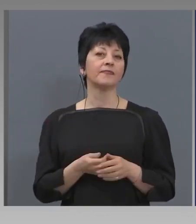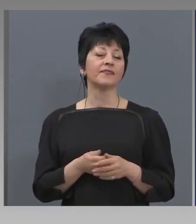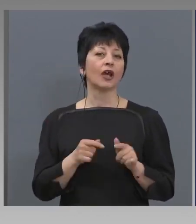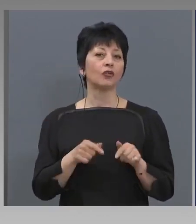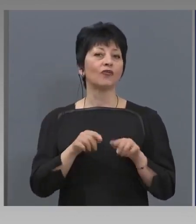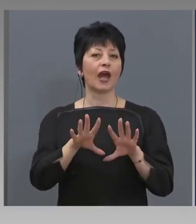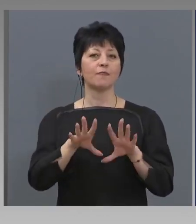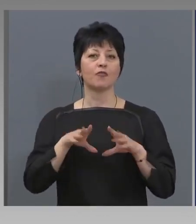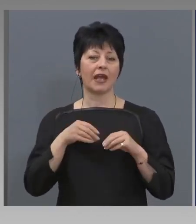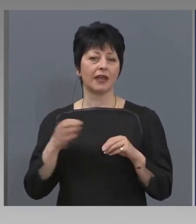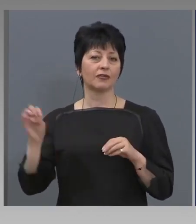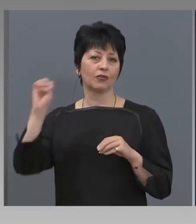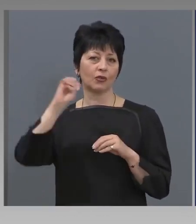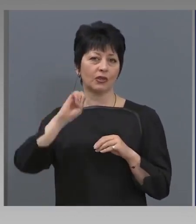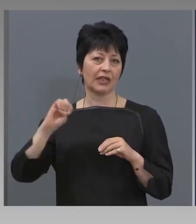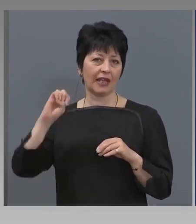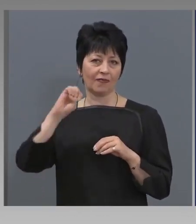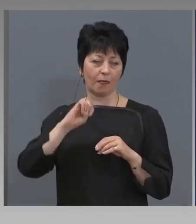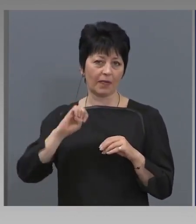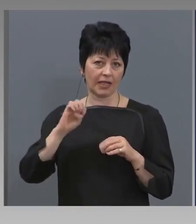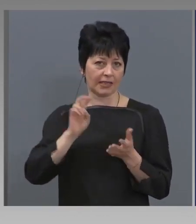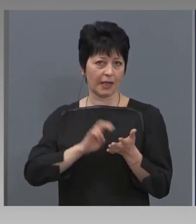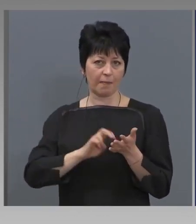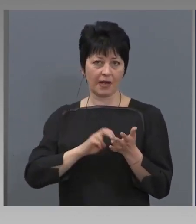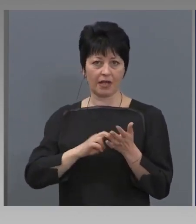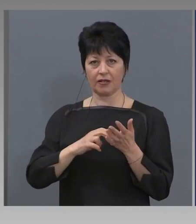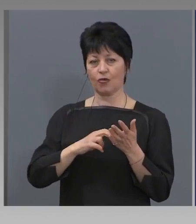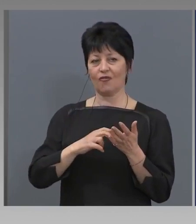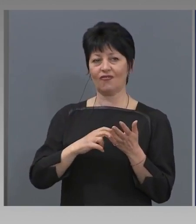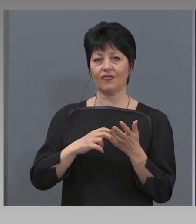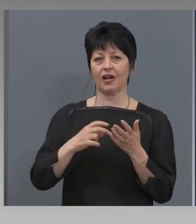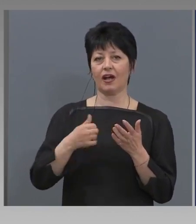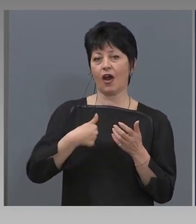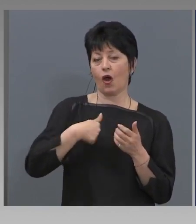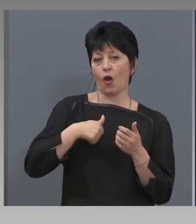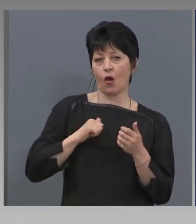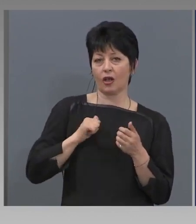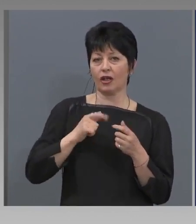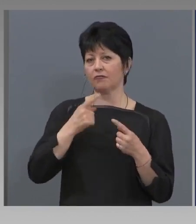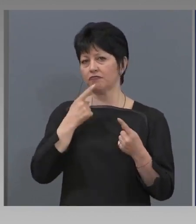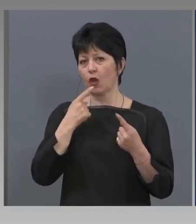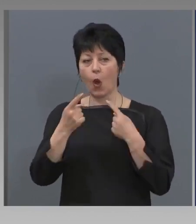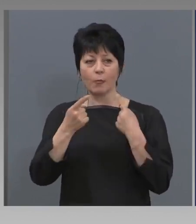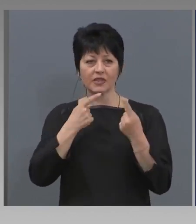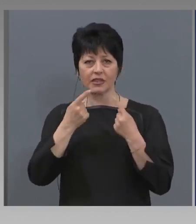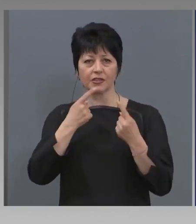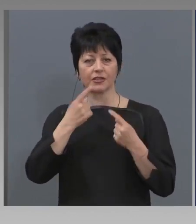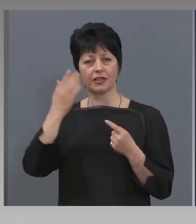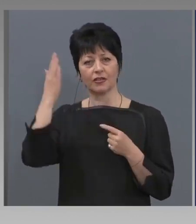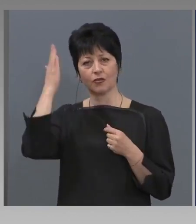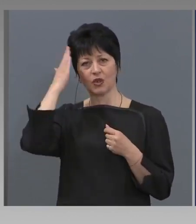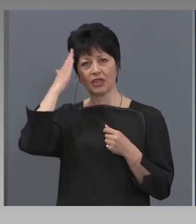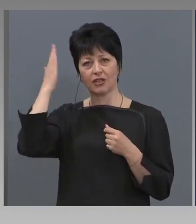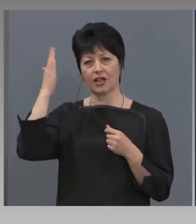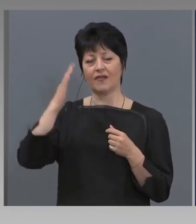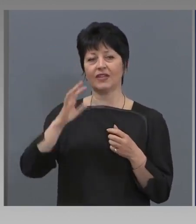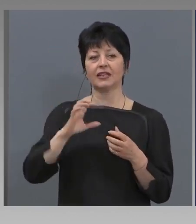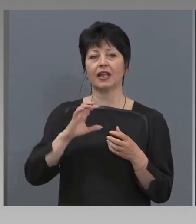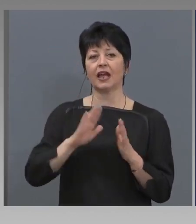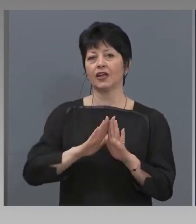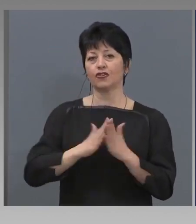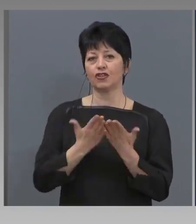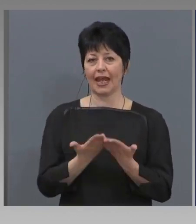прият от Европейския банков орган след обсъждане с всички надзори на държавите, членки на Европейския СИУС.